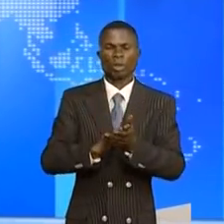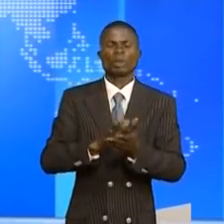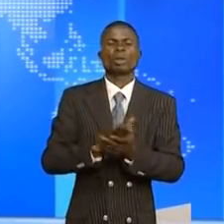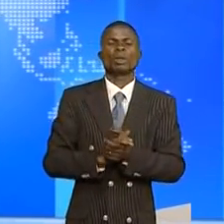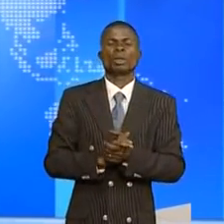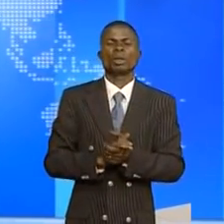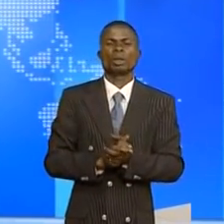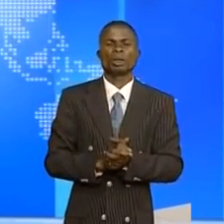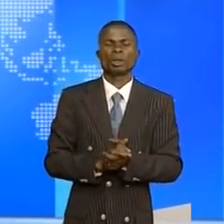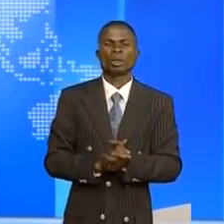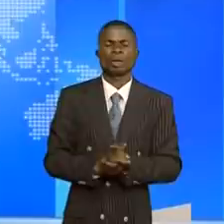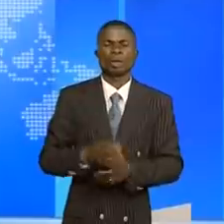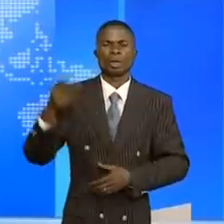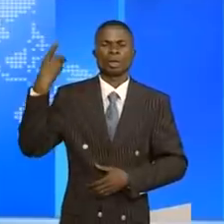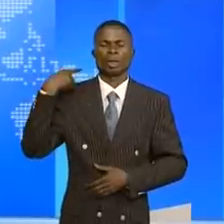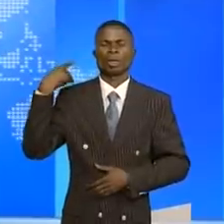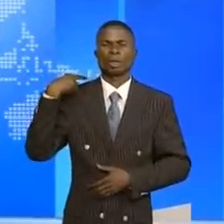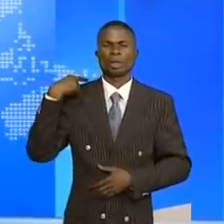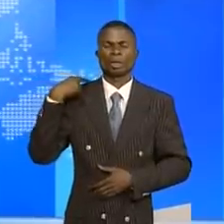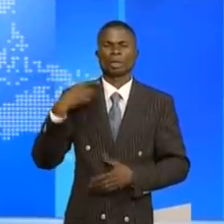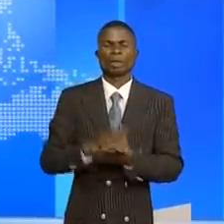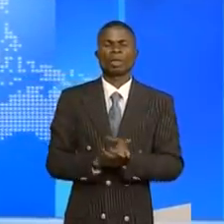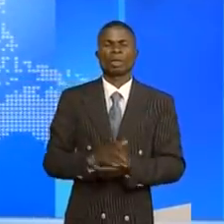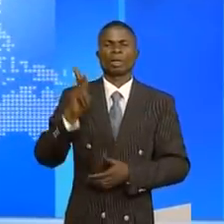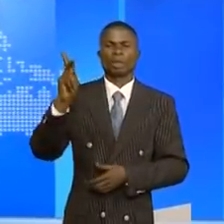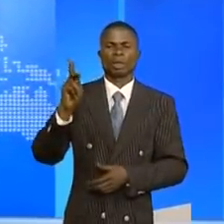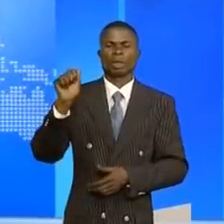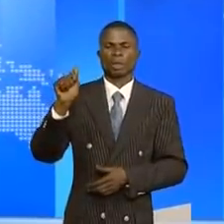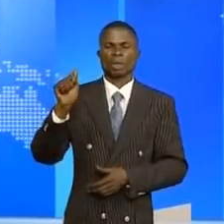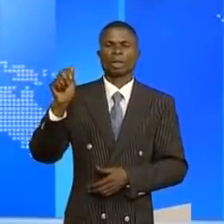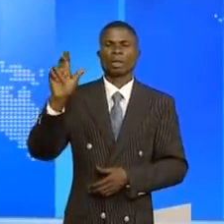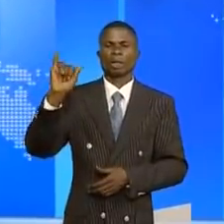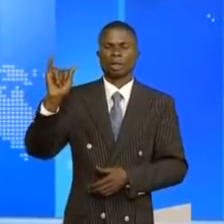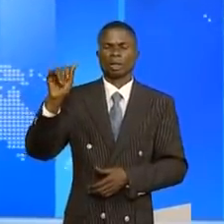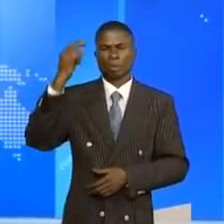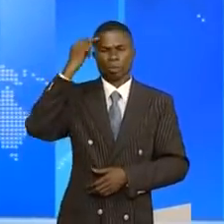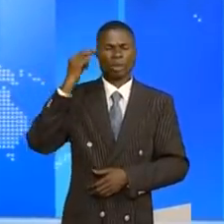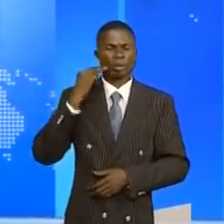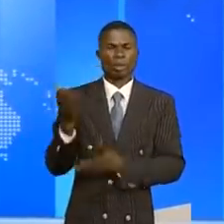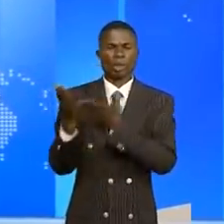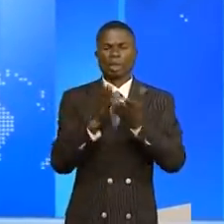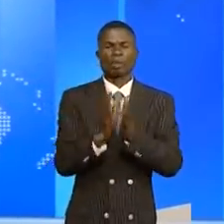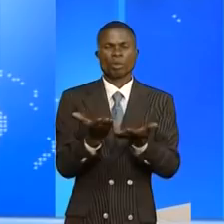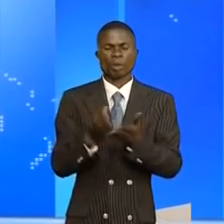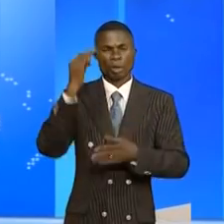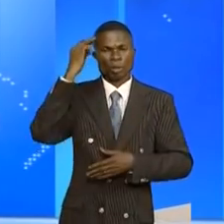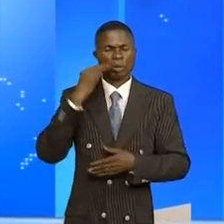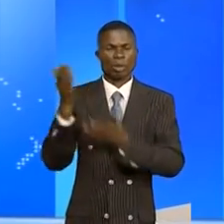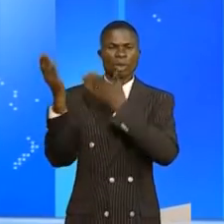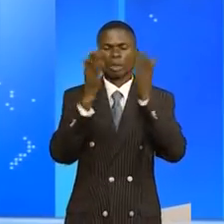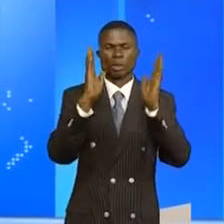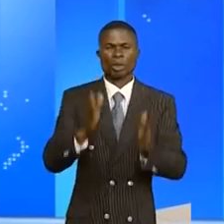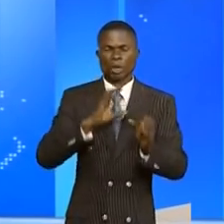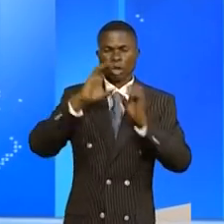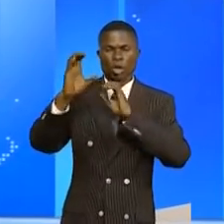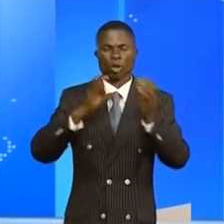Adèle Kainda et Cherubin Okinde, et respectivement ministre du Portefeuille et ministre des Transports, voies